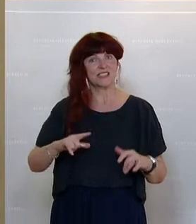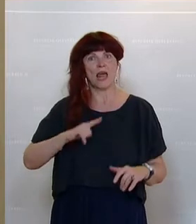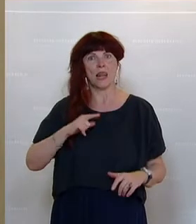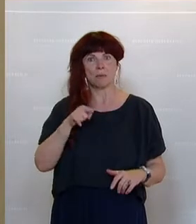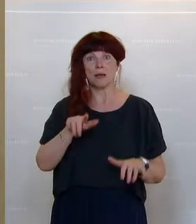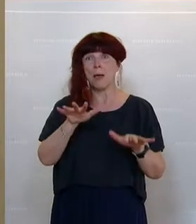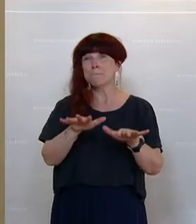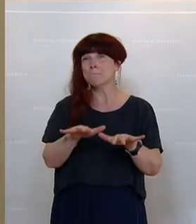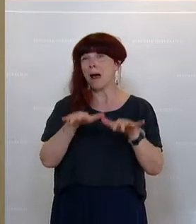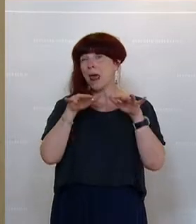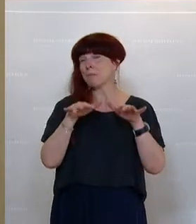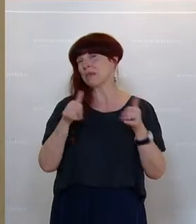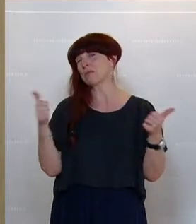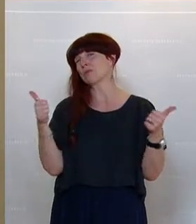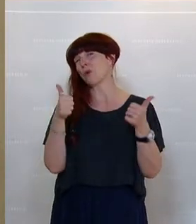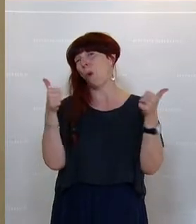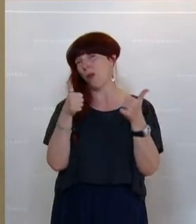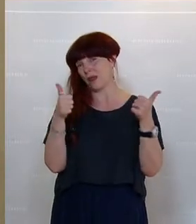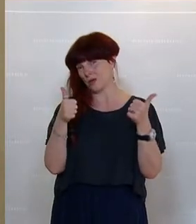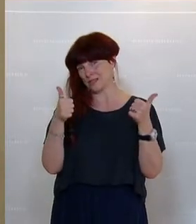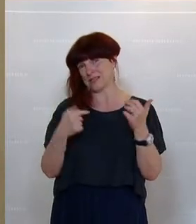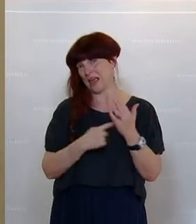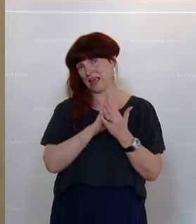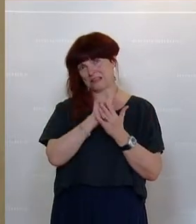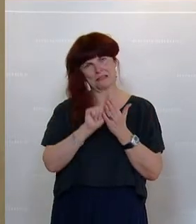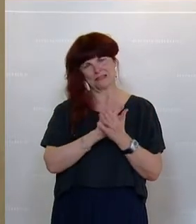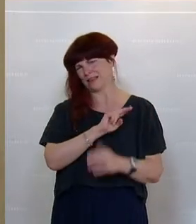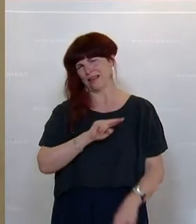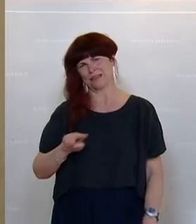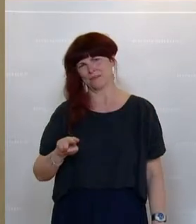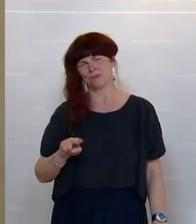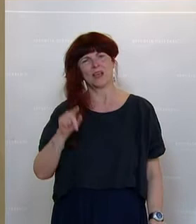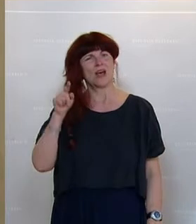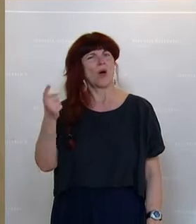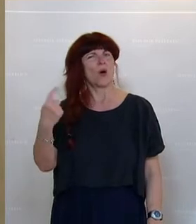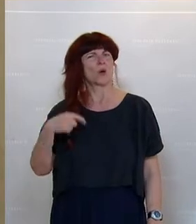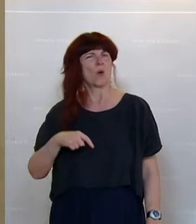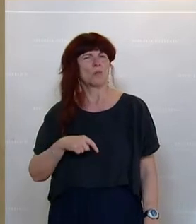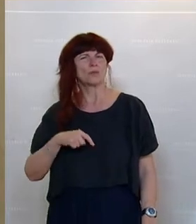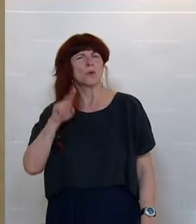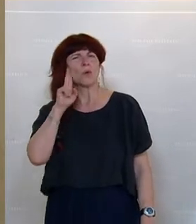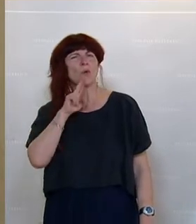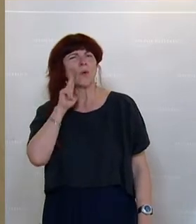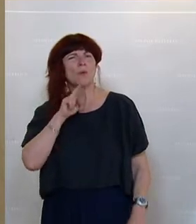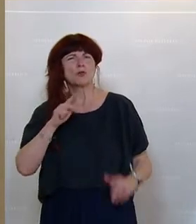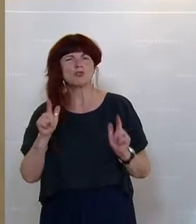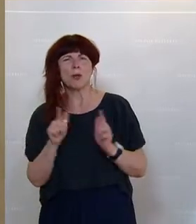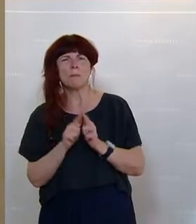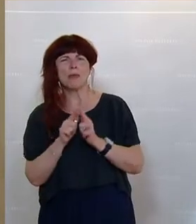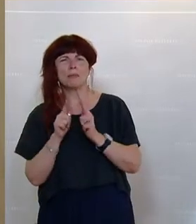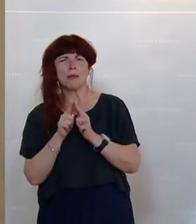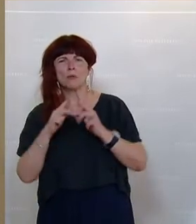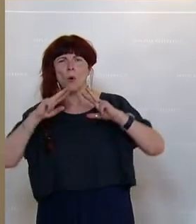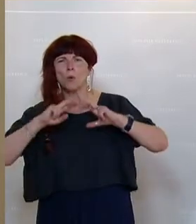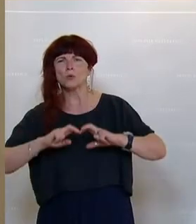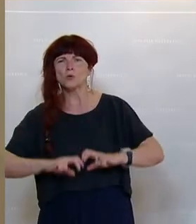Parlamentarismus. Hier werden die fragwürdigen Methoden des Untersuchungsausschusses jetzt in das Plenum